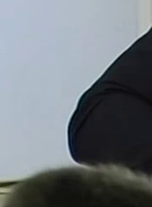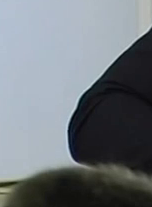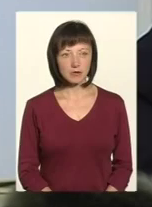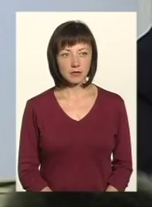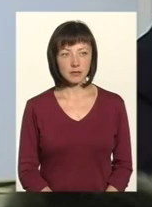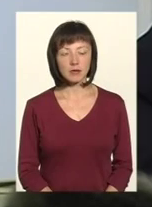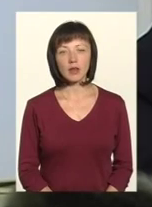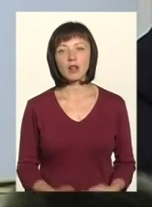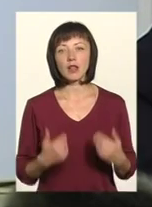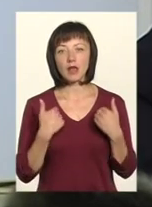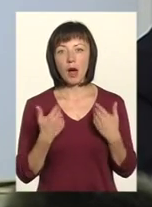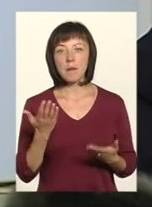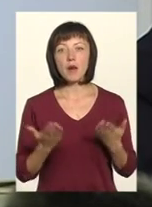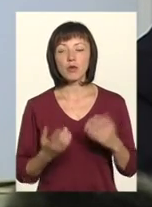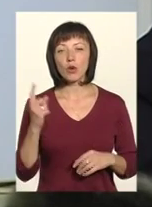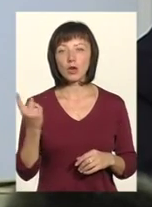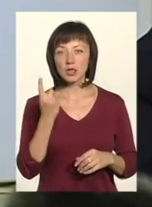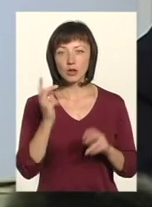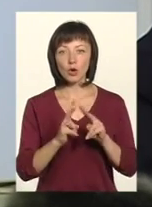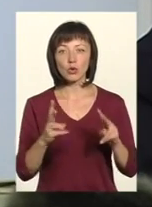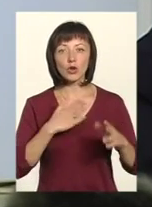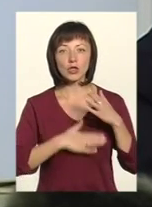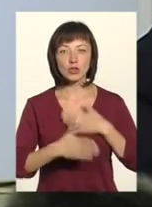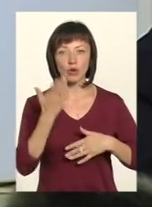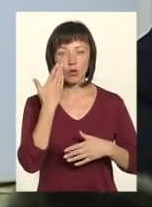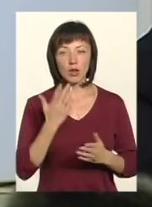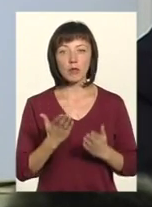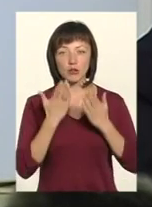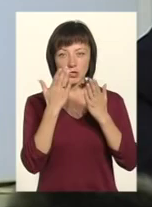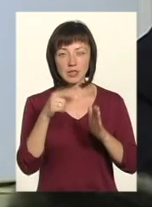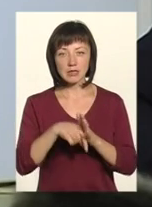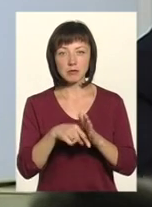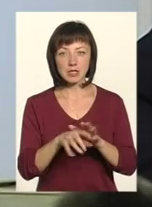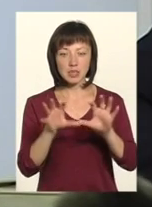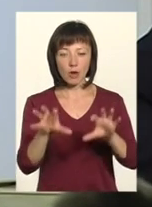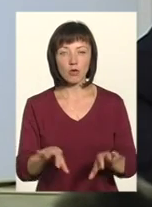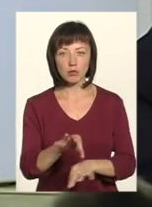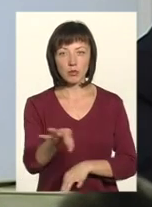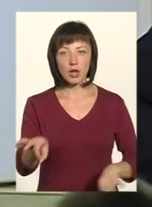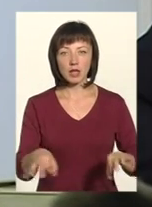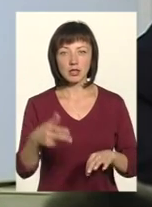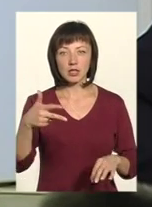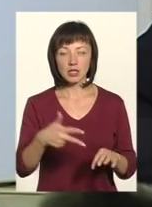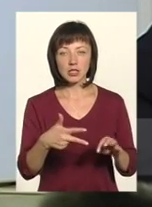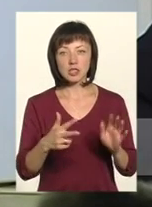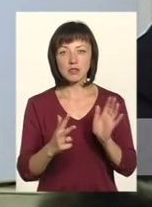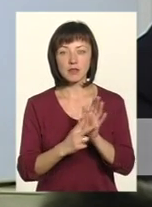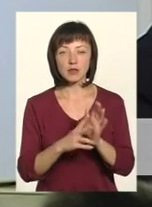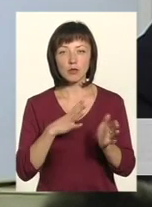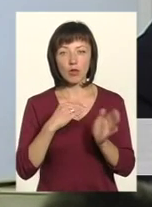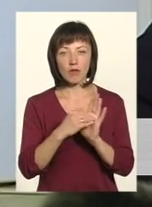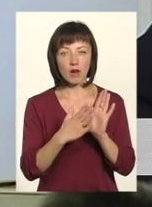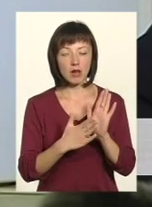Я, мабуть, один із тих, хто тішився, коли прочитав зміст законопроекту 3008, який ми говорили, в якому було